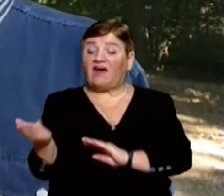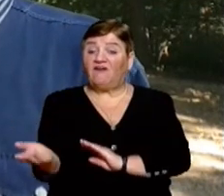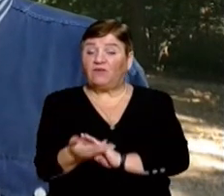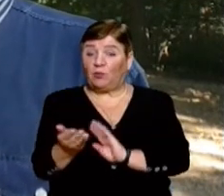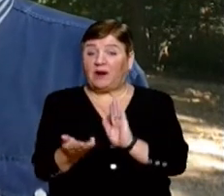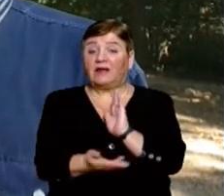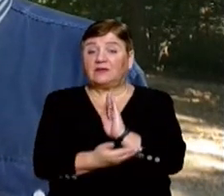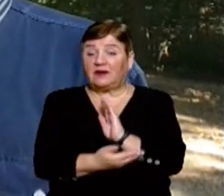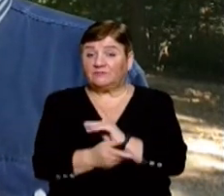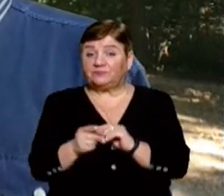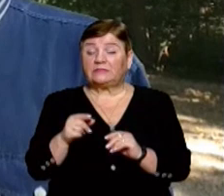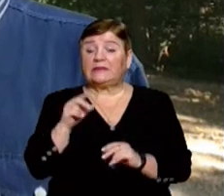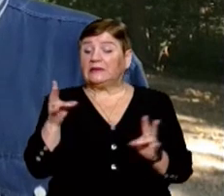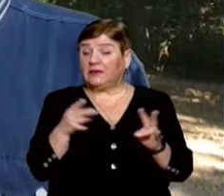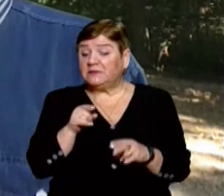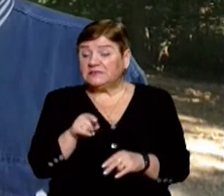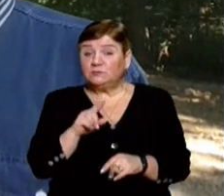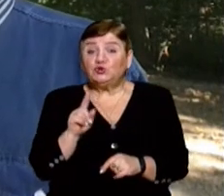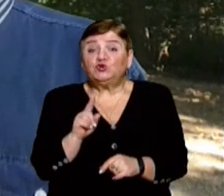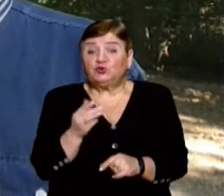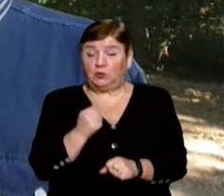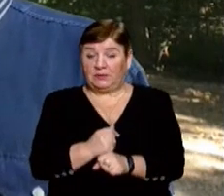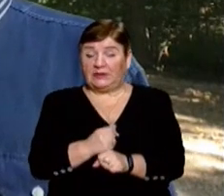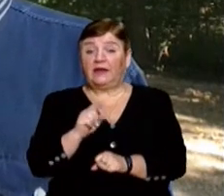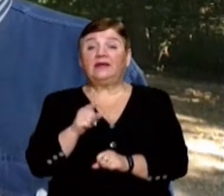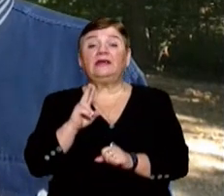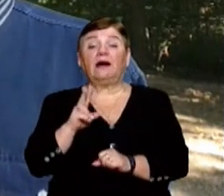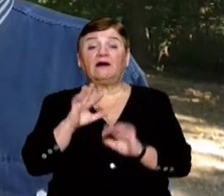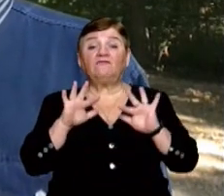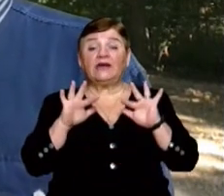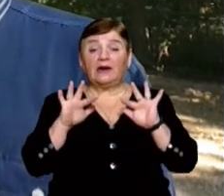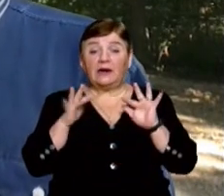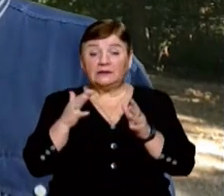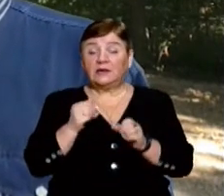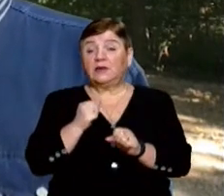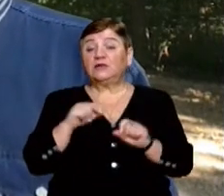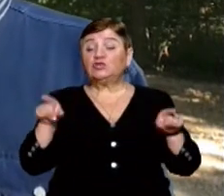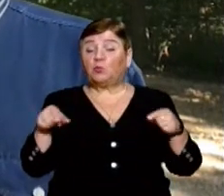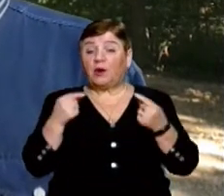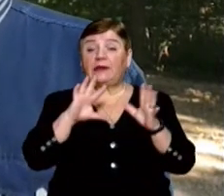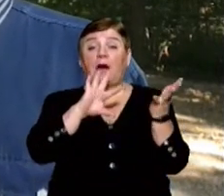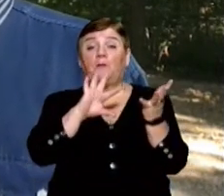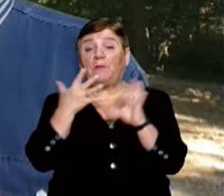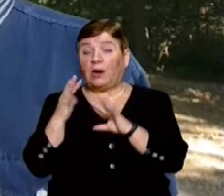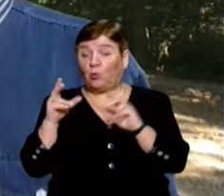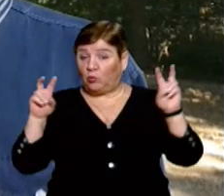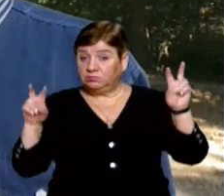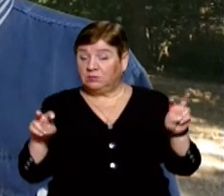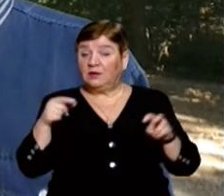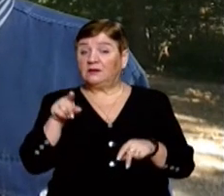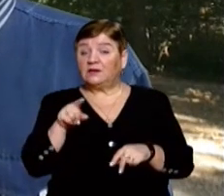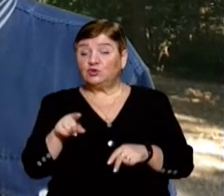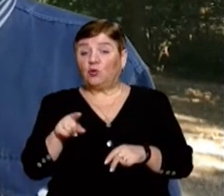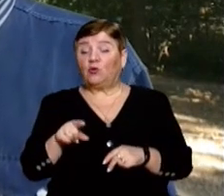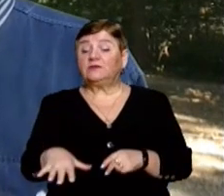І з цим треба щось робити. І можливо, як варіант створення парку, який надасть певний охоронний статус для